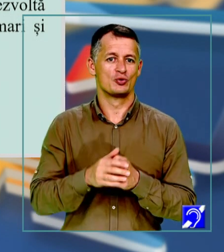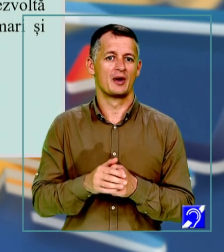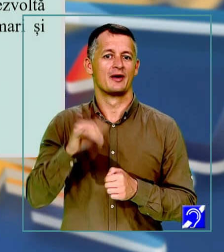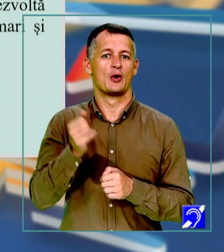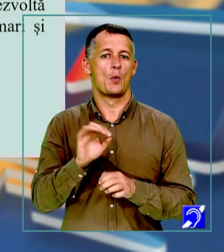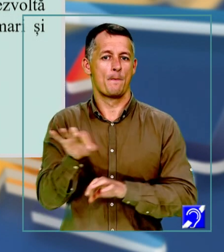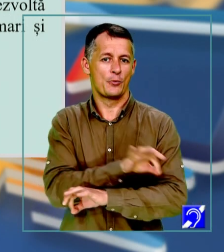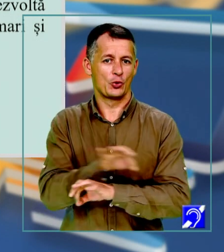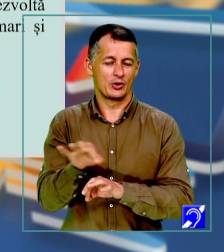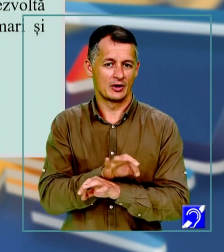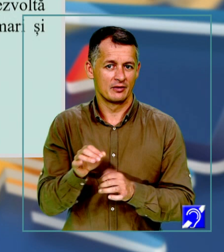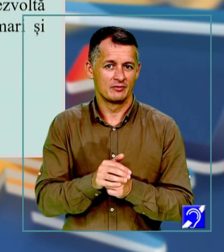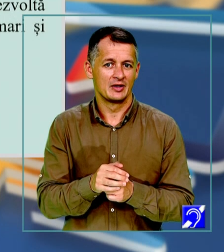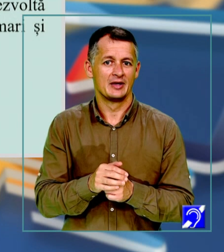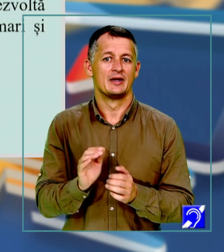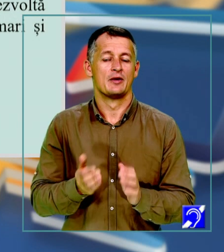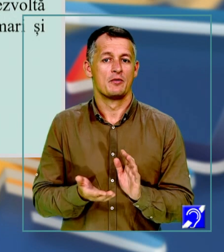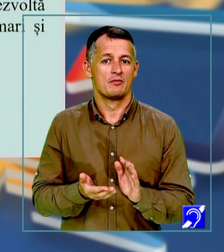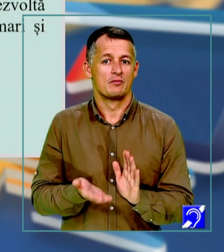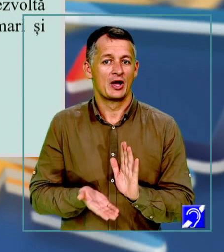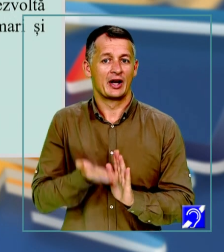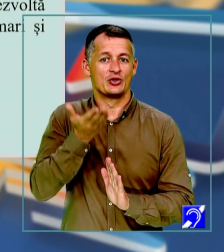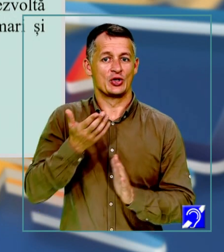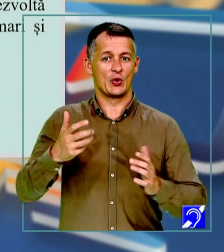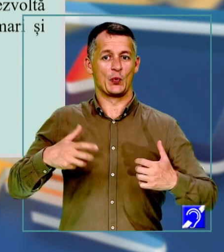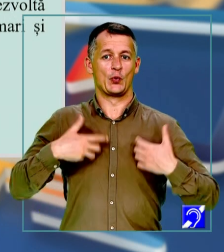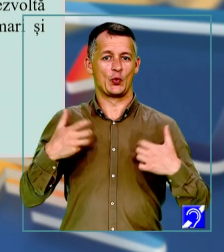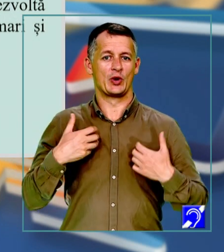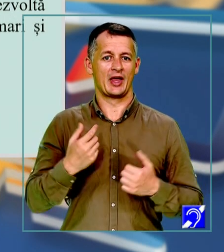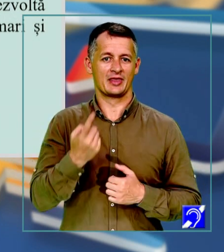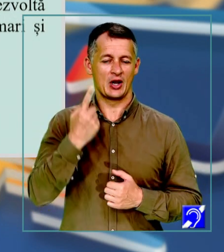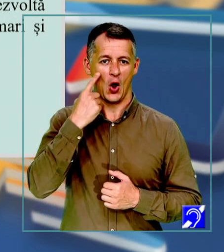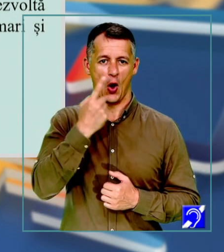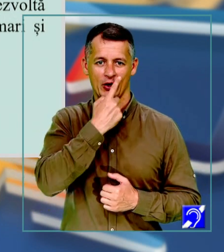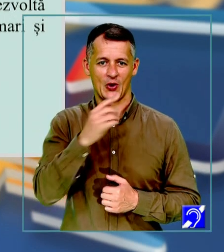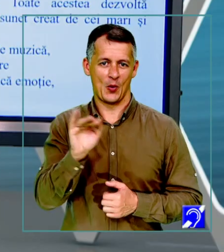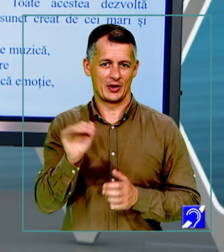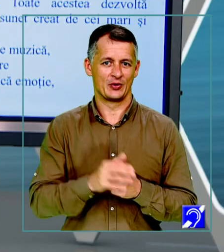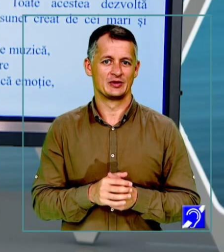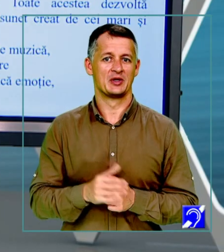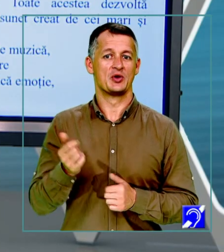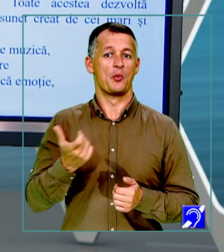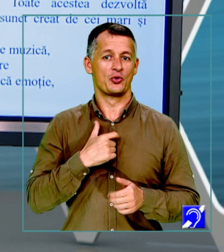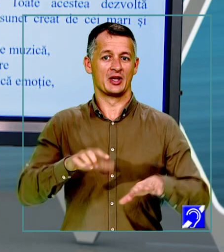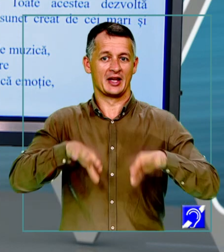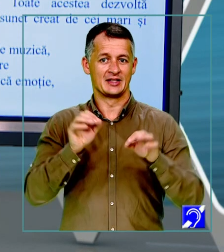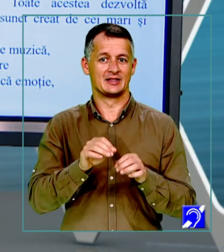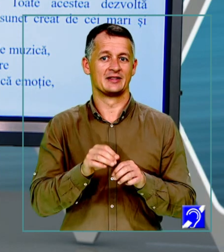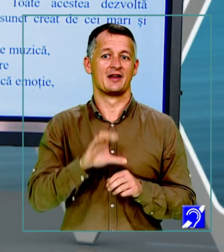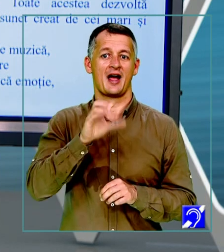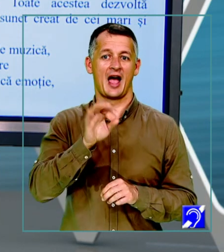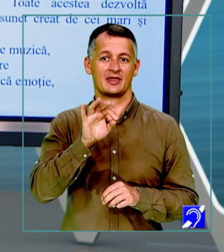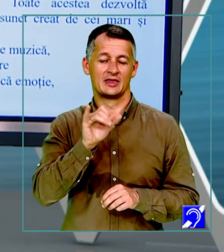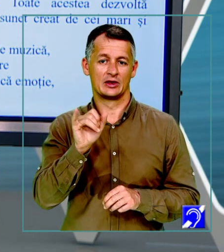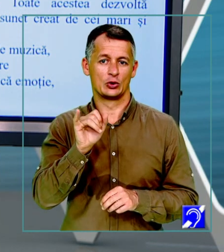Mundi crește bucuria din ochii copiilor. Detalii se pot găsi pe www.cantusmundi.ro, de unde aflăm că proiectul